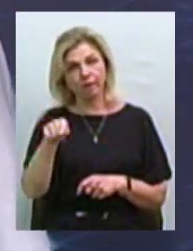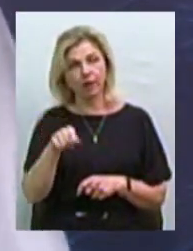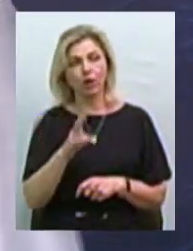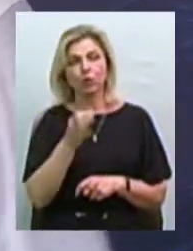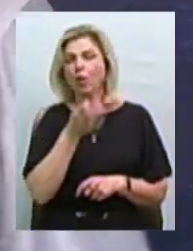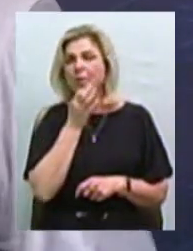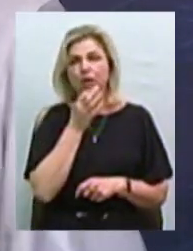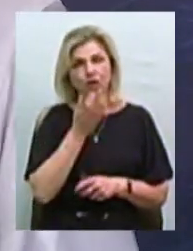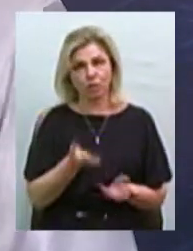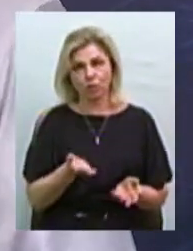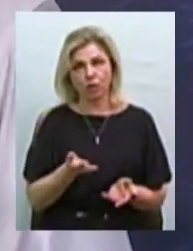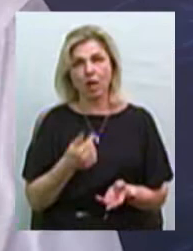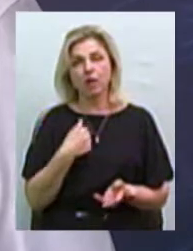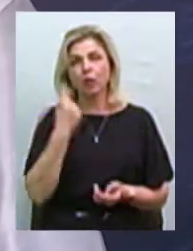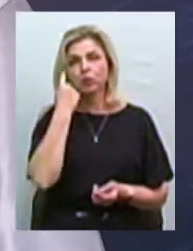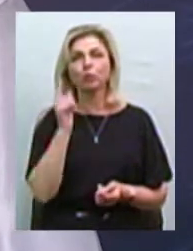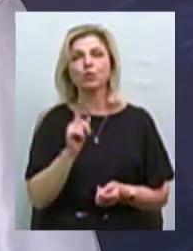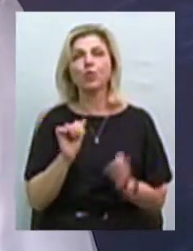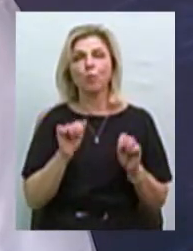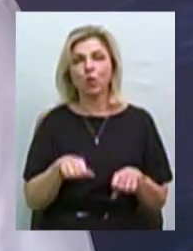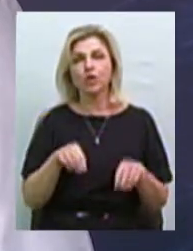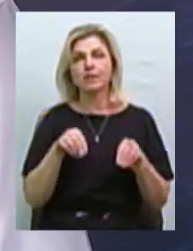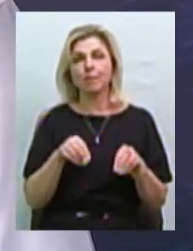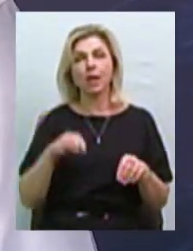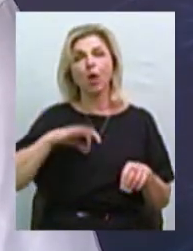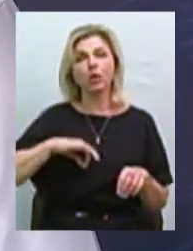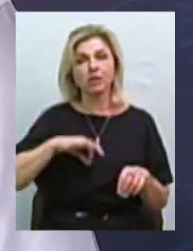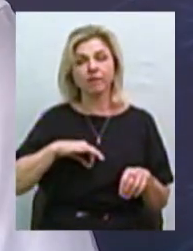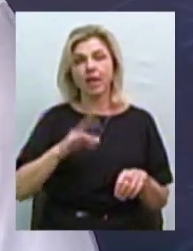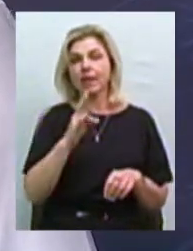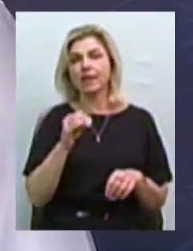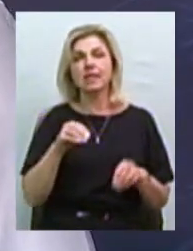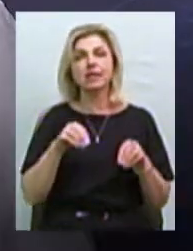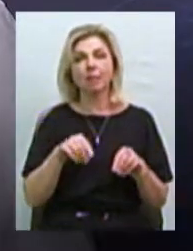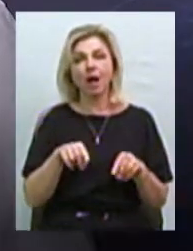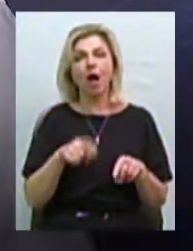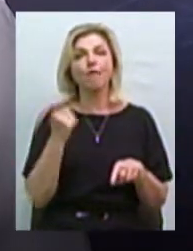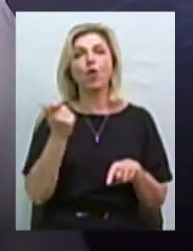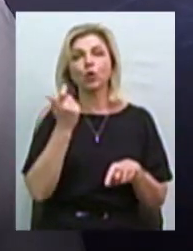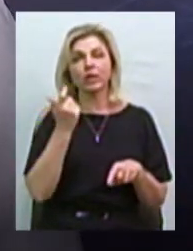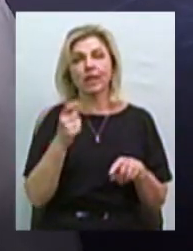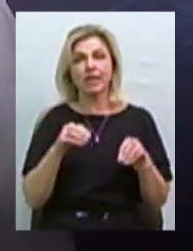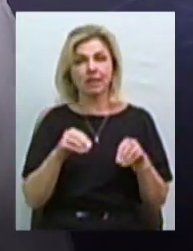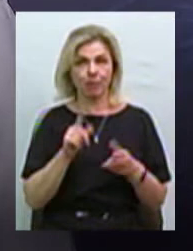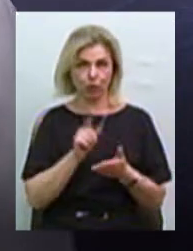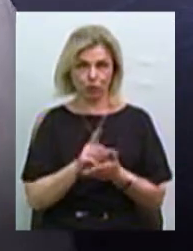Я за те, що можна було б землею користуватись. Від не сама земля, володіння землею має бути.